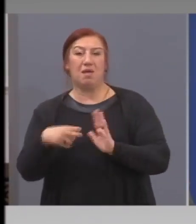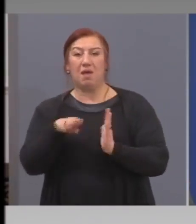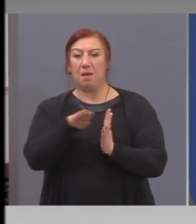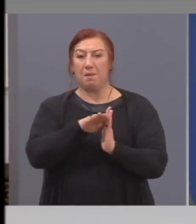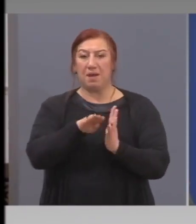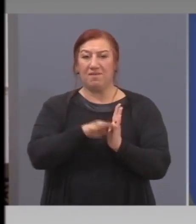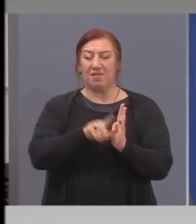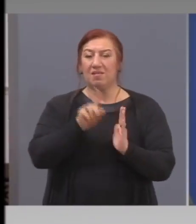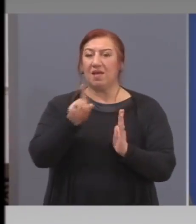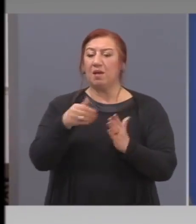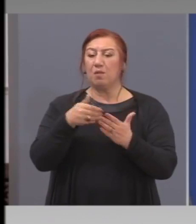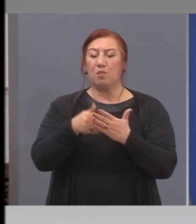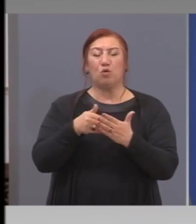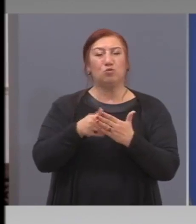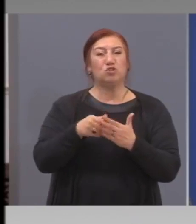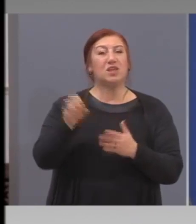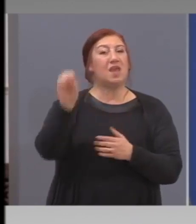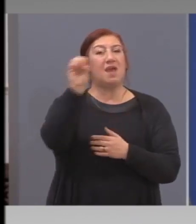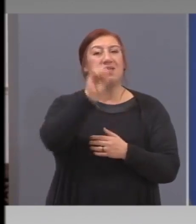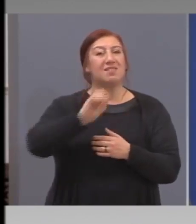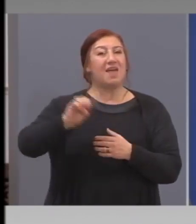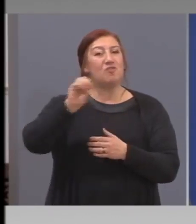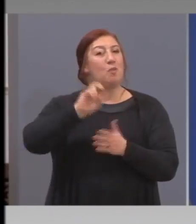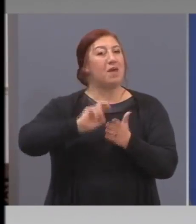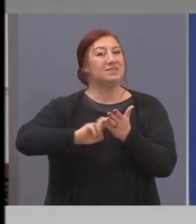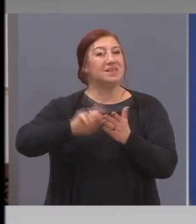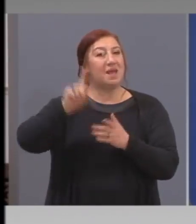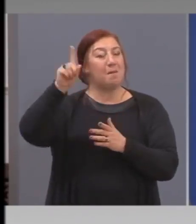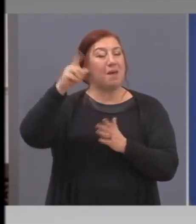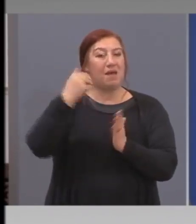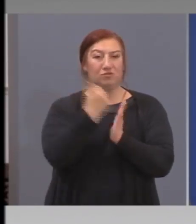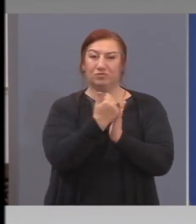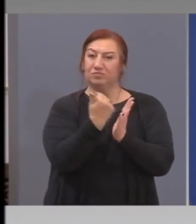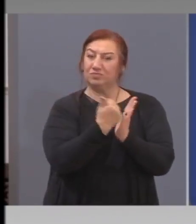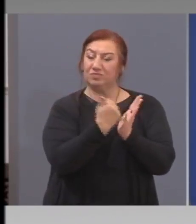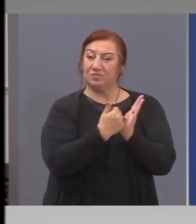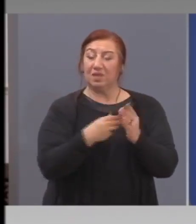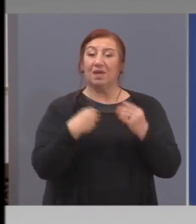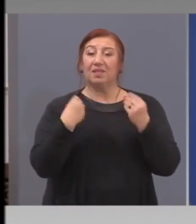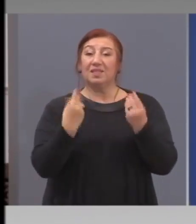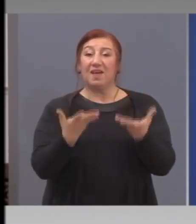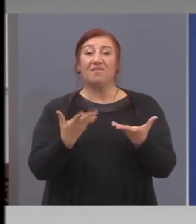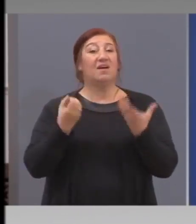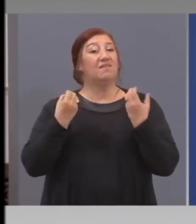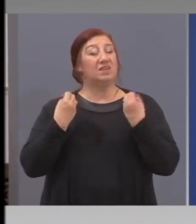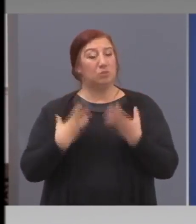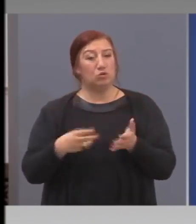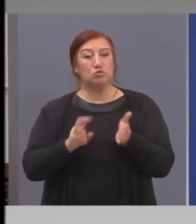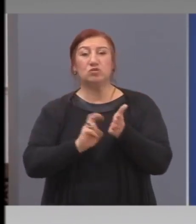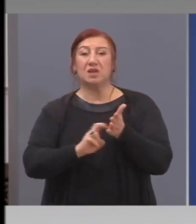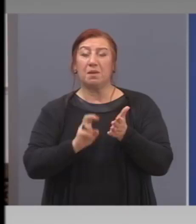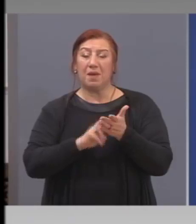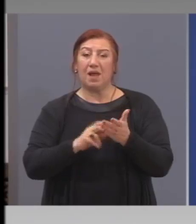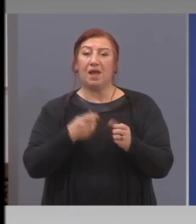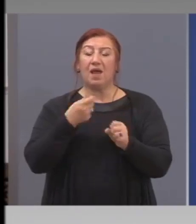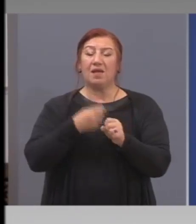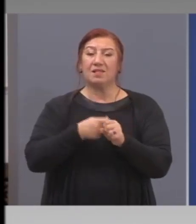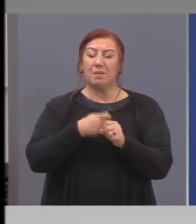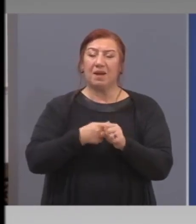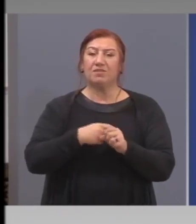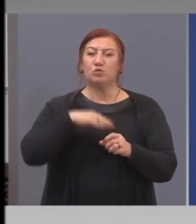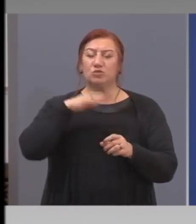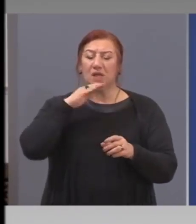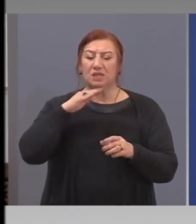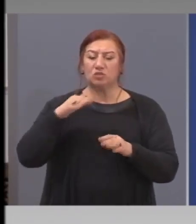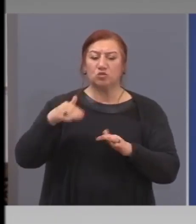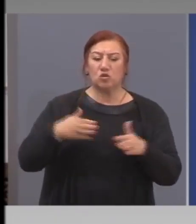отношение на Европейския банков орган, дават възможност банките да прояват достатъчно гъвкавост по отношение на